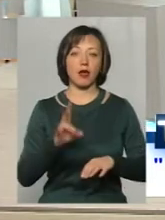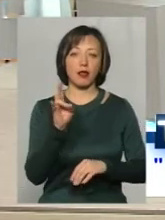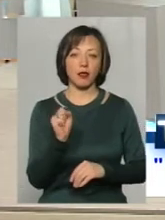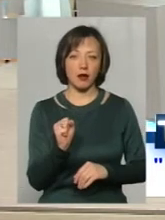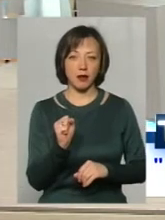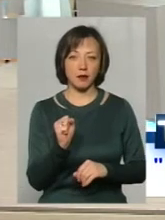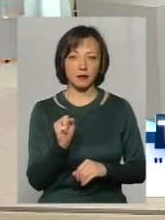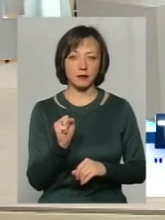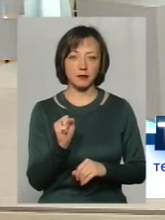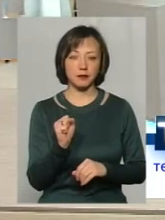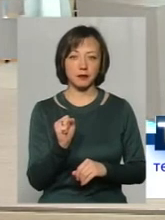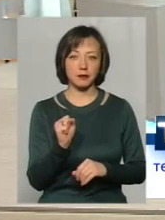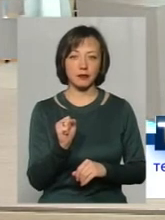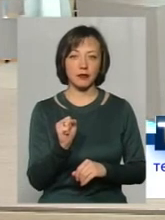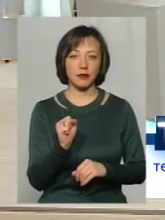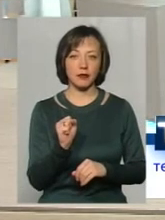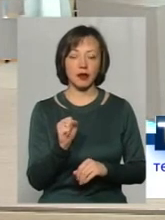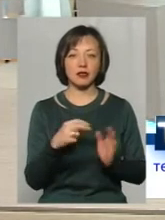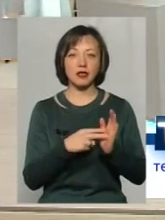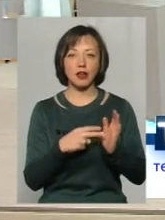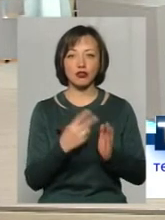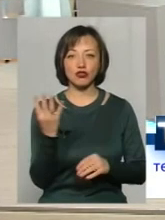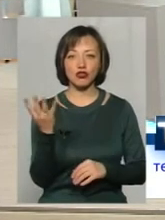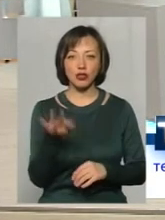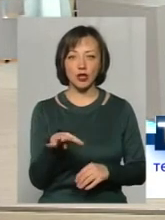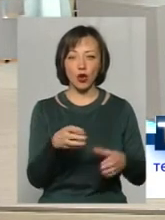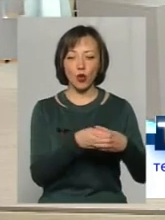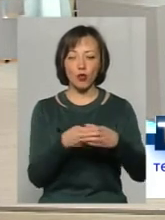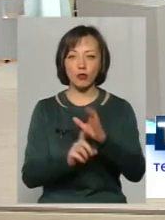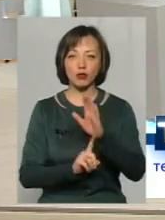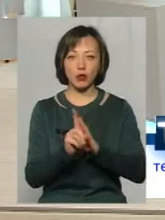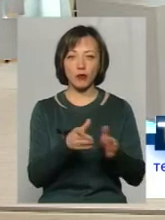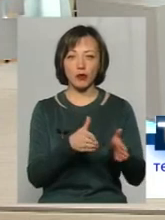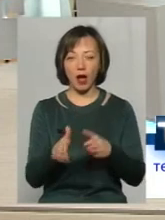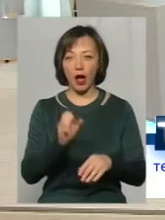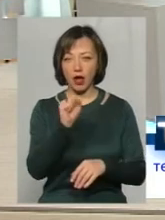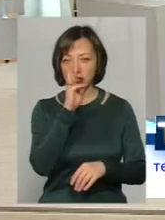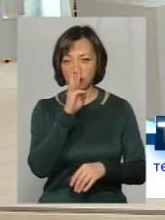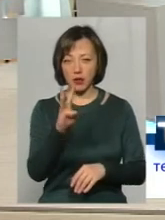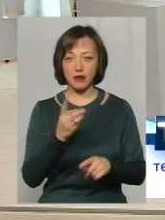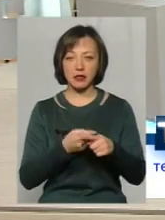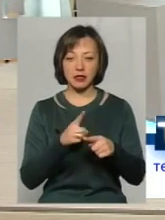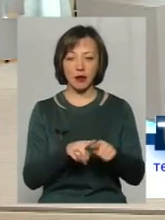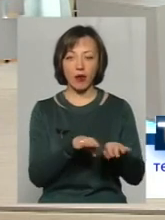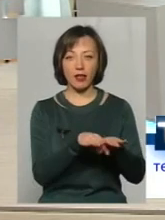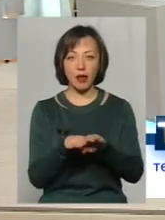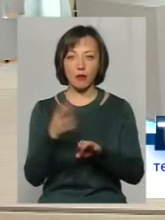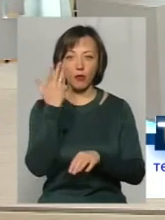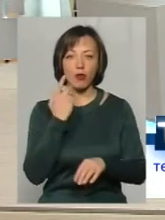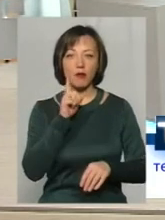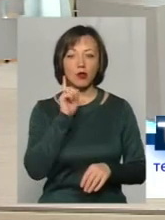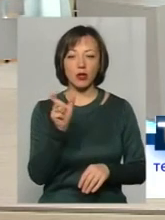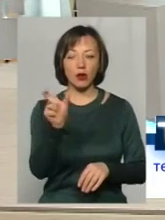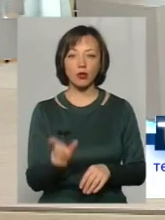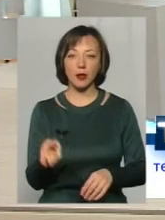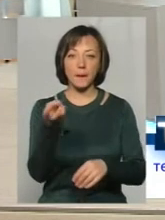ставку 4 групи початкової підготовки, а заробітна платня на оцьому етапі, коли молода людина